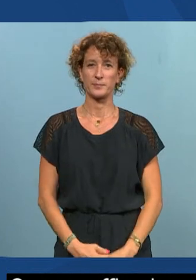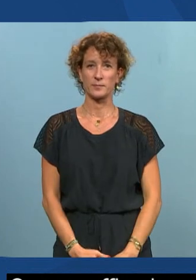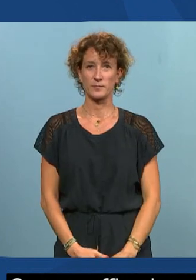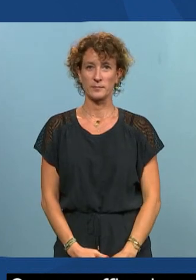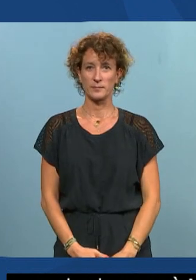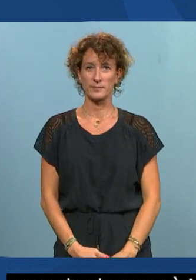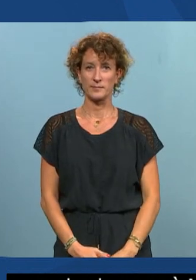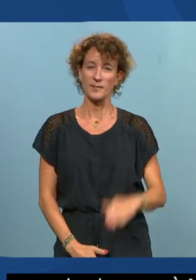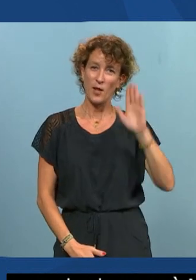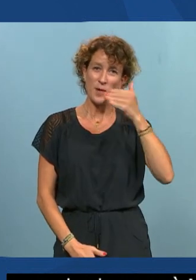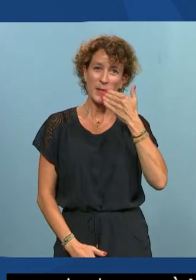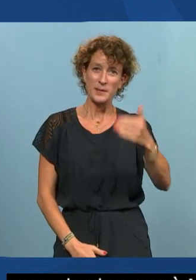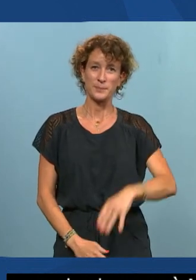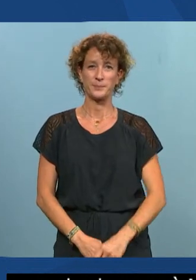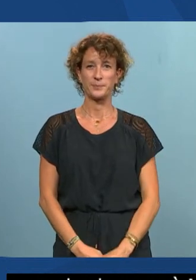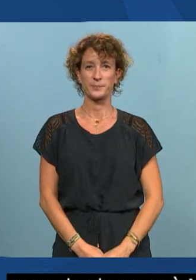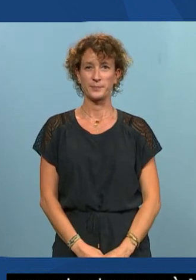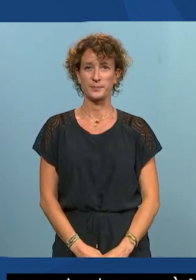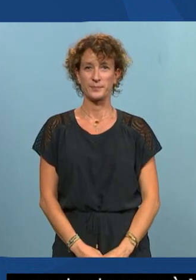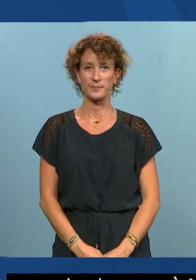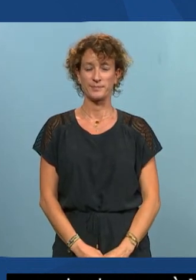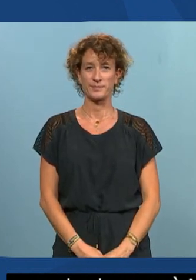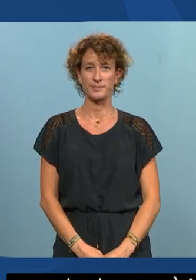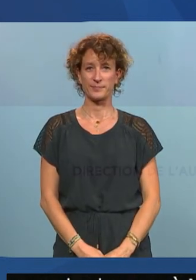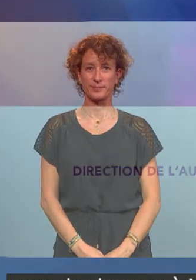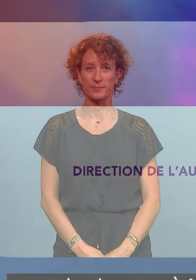au revoir merci au revoir non